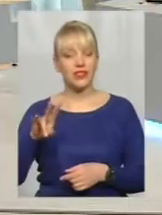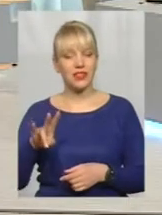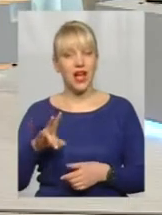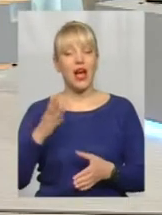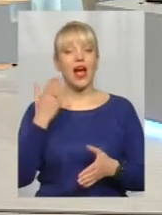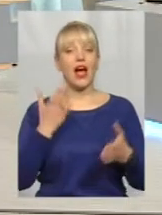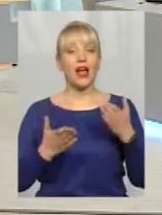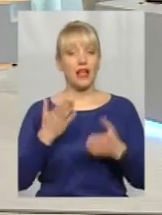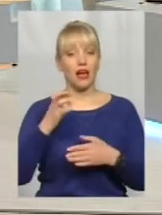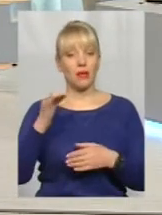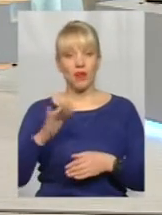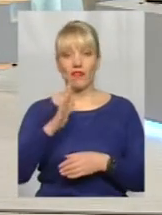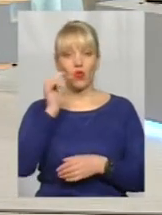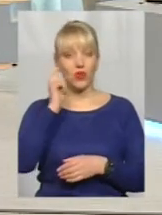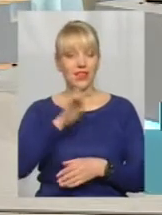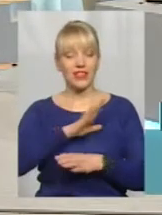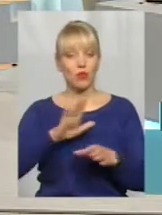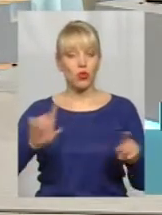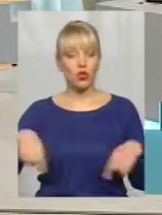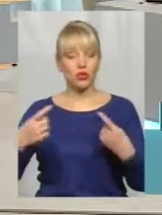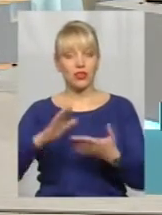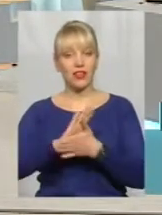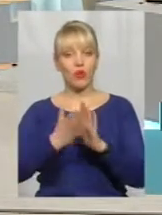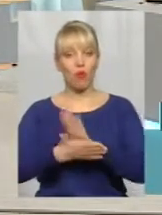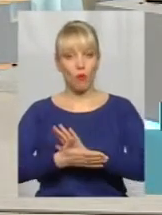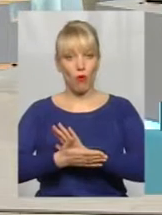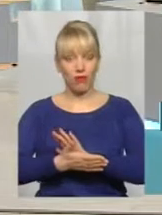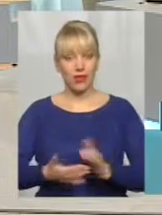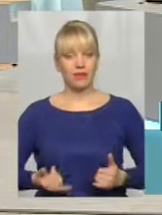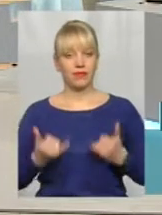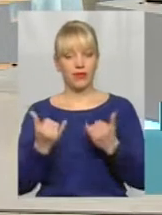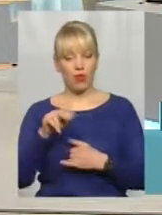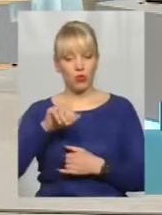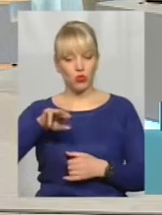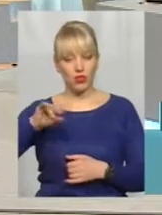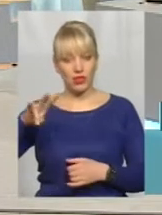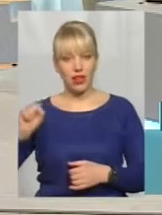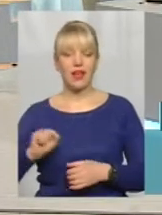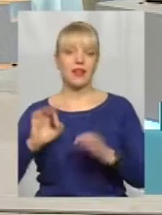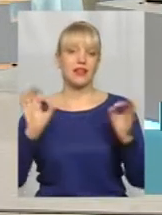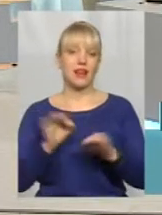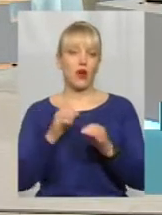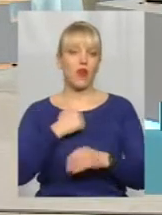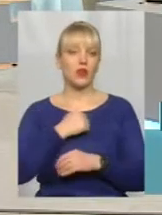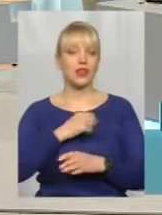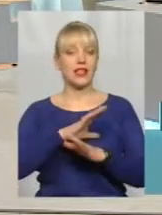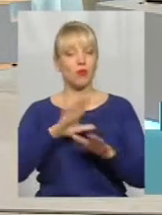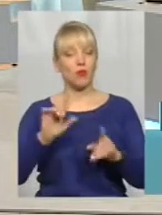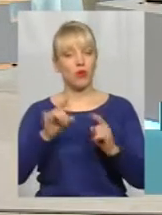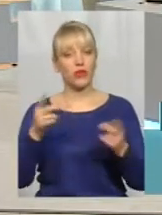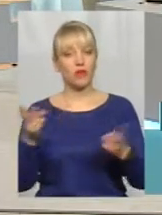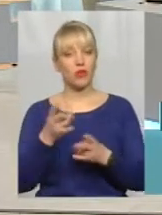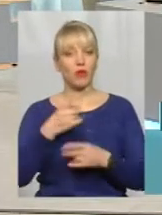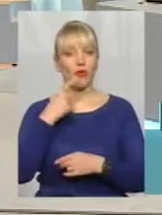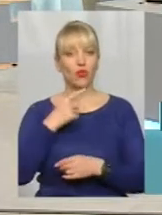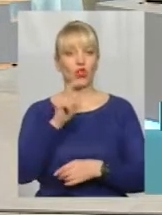Україні не були створені умови, для Путіна ніякої агресії не було. Тому треба говорити